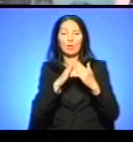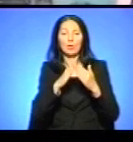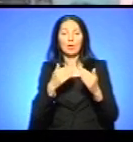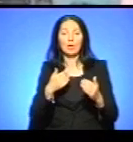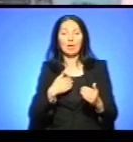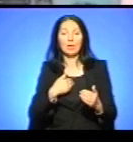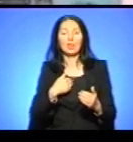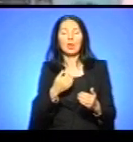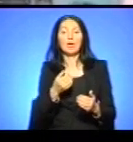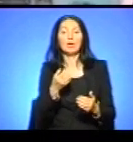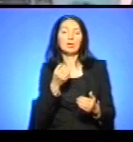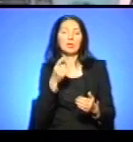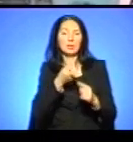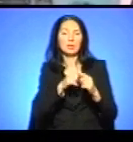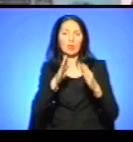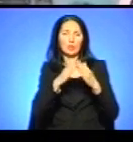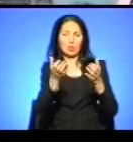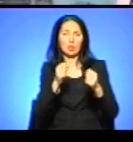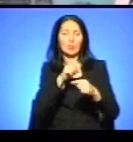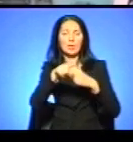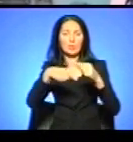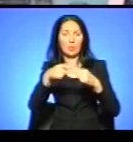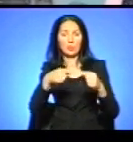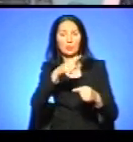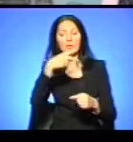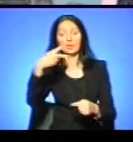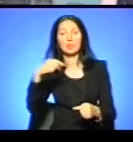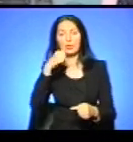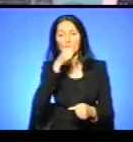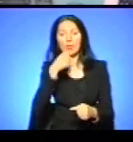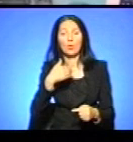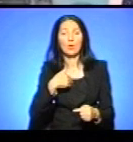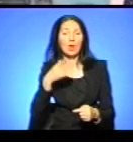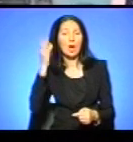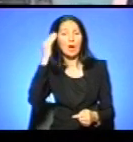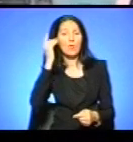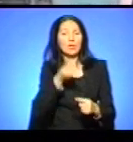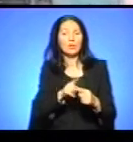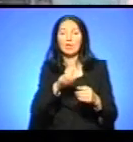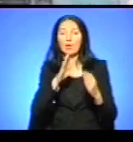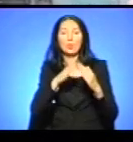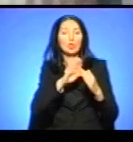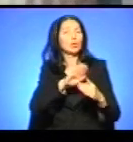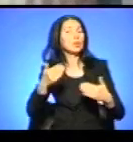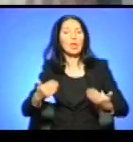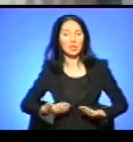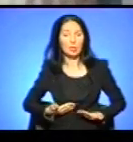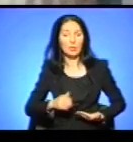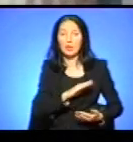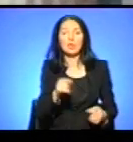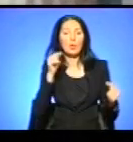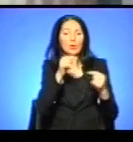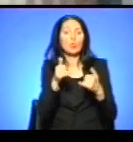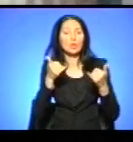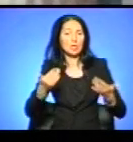житловий, для житла, ви бачили, ні світла, ні